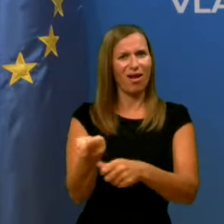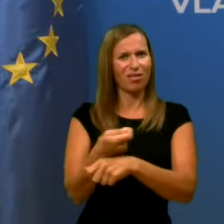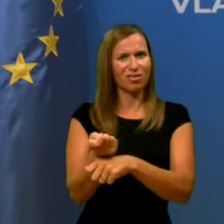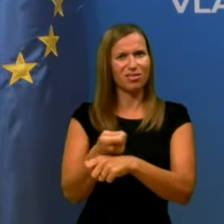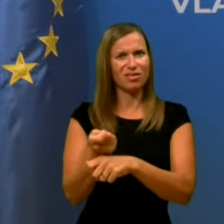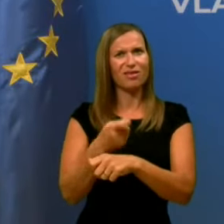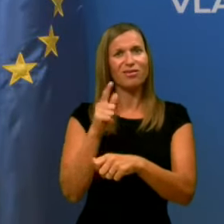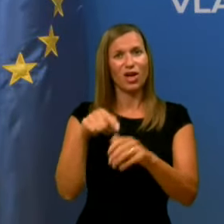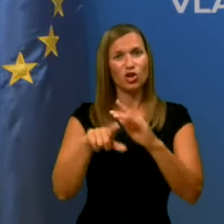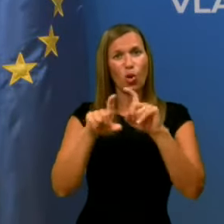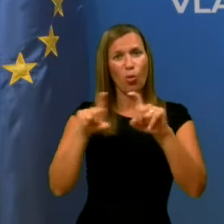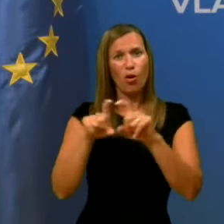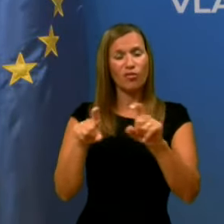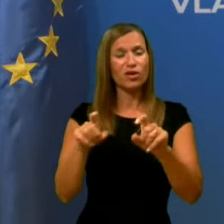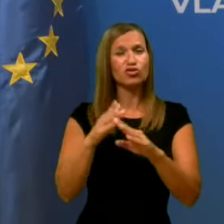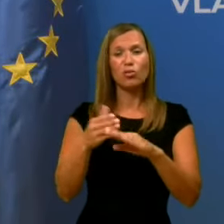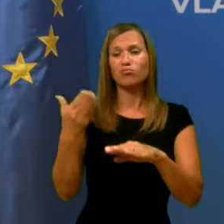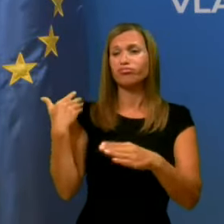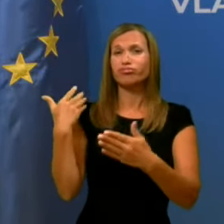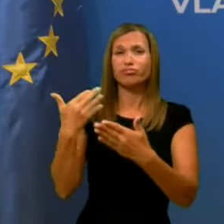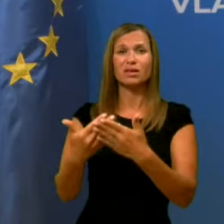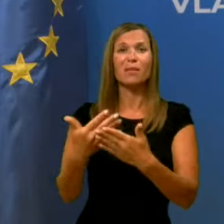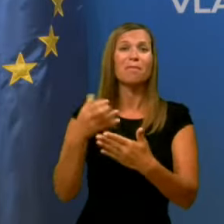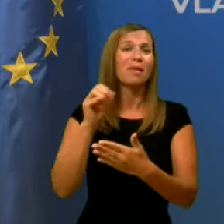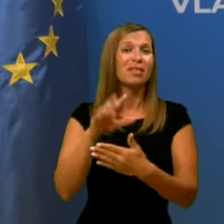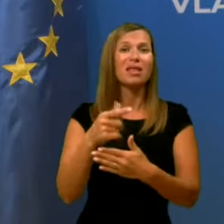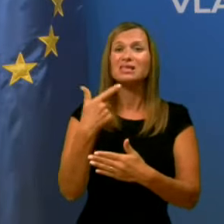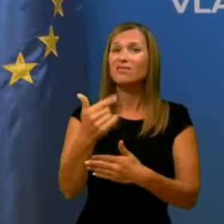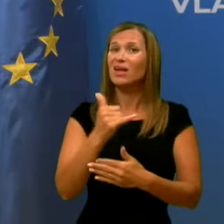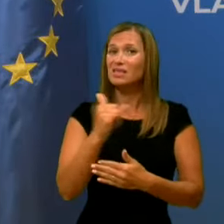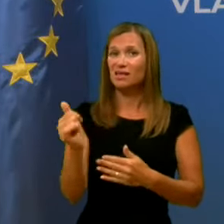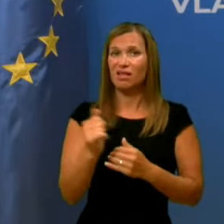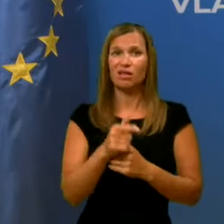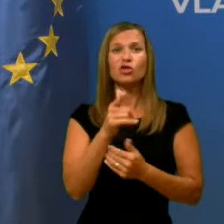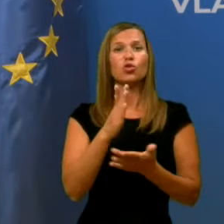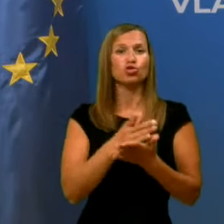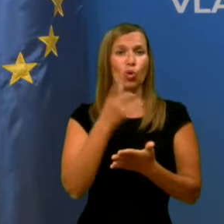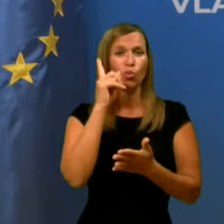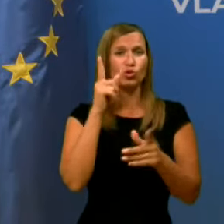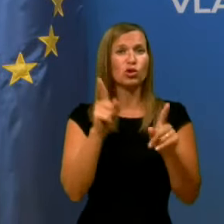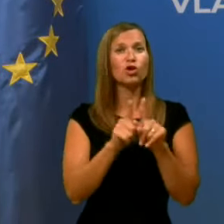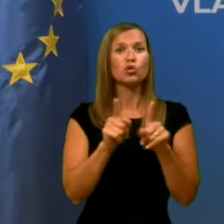15, morda 20 let, na kar je upozorilo tudi računsko sodišče.